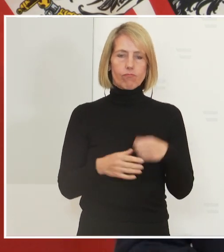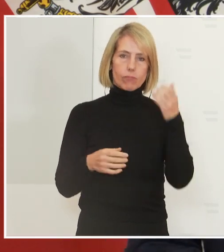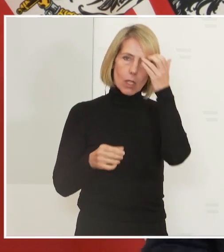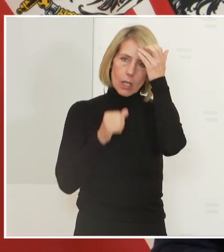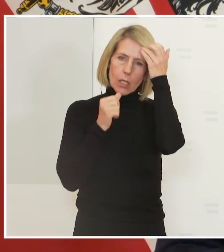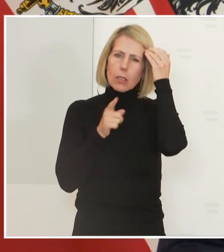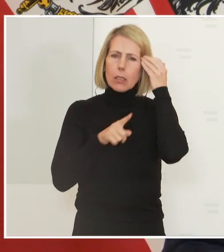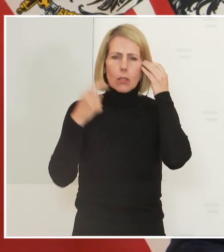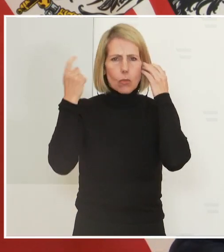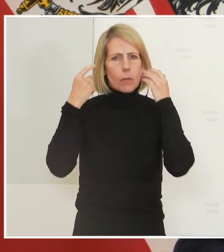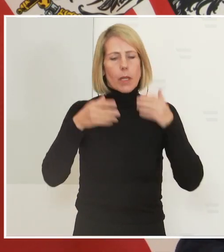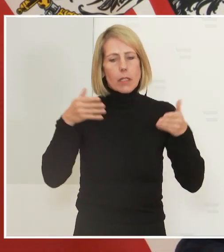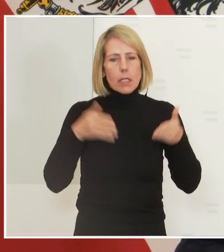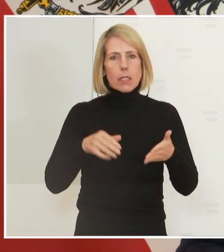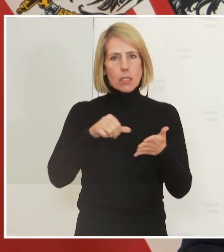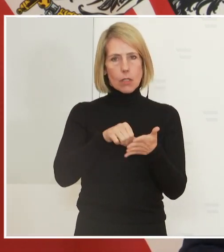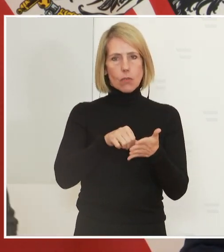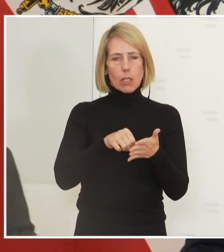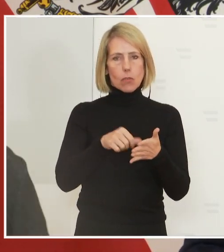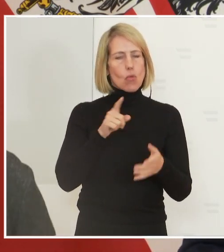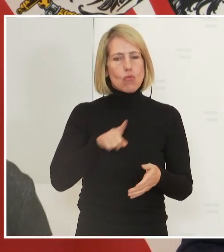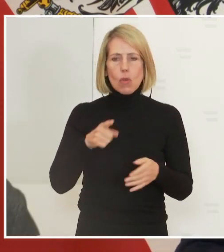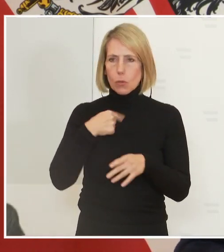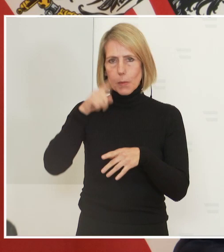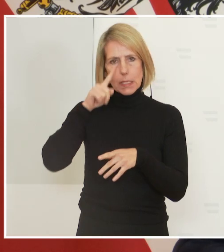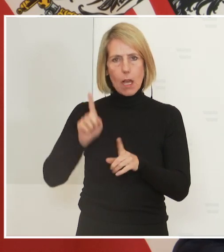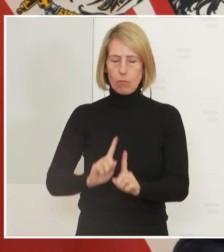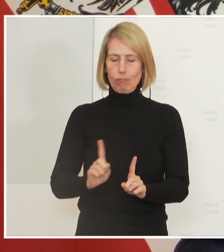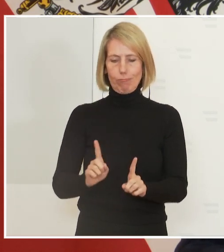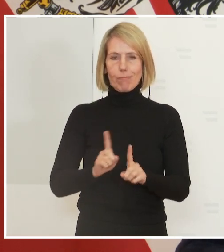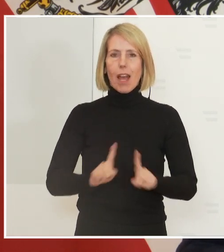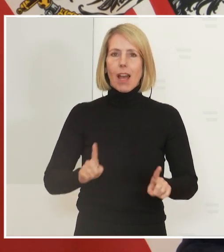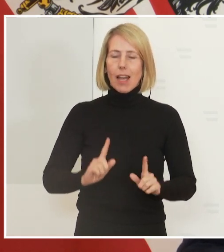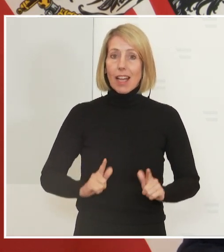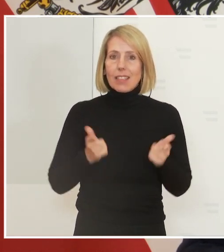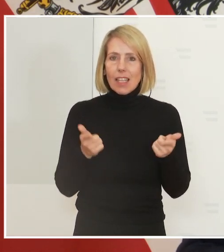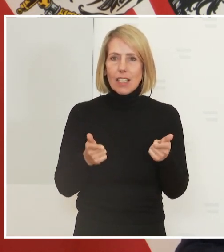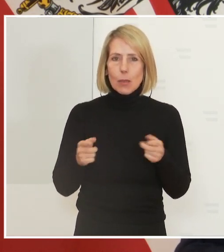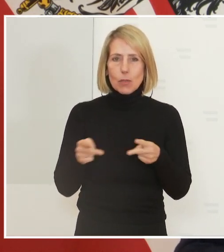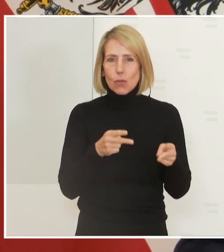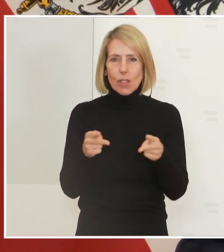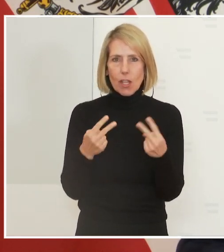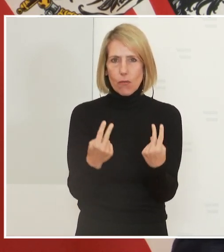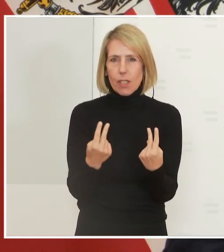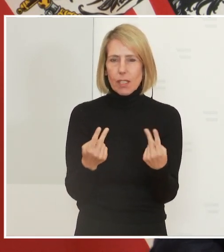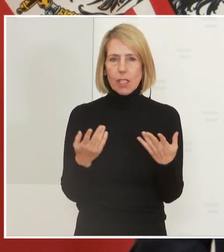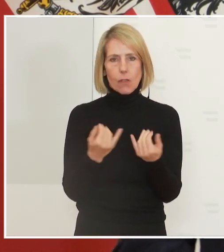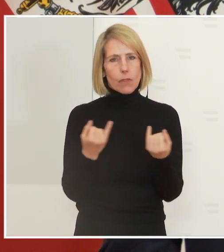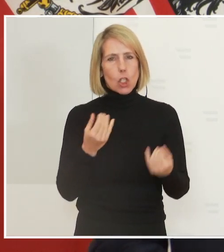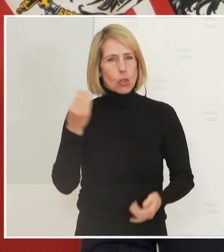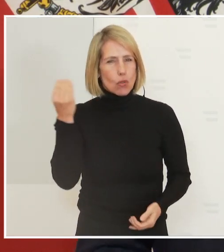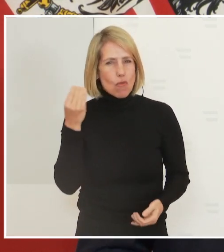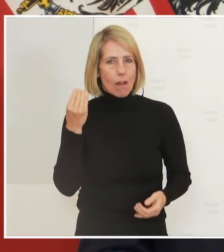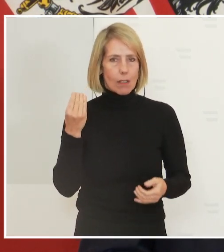Intensivstationen. Es betrifft nicht nur die Spitäler. Denken Sie an andere Lebensadern in Österreich. Denken Sie an die Schulen, an unsere